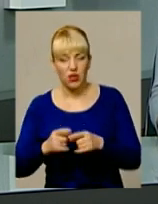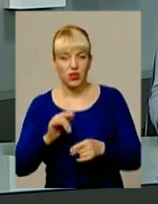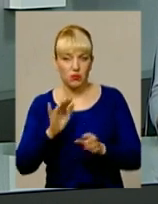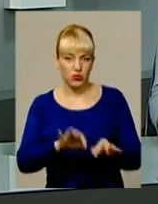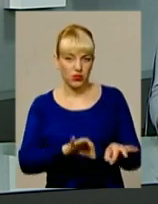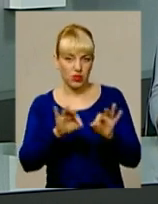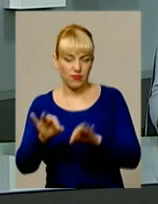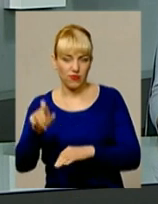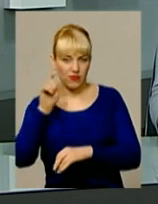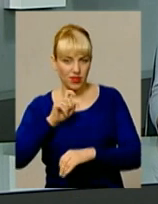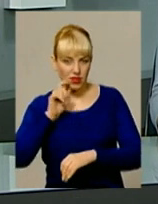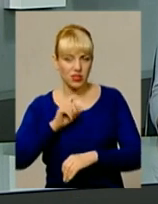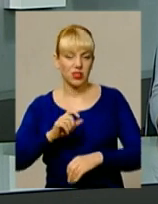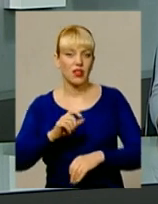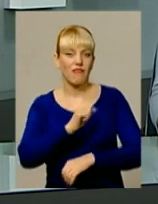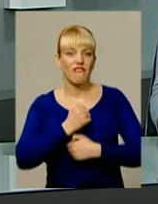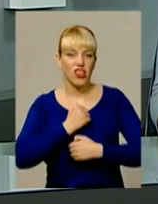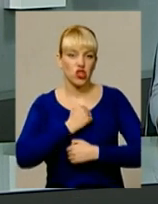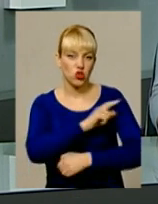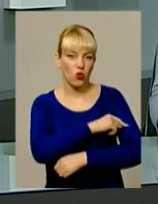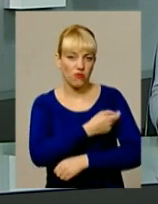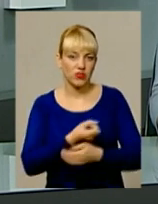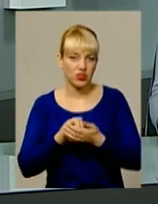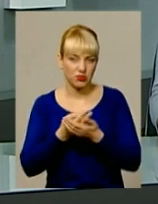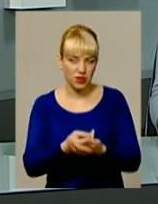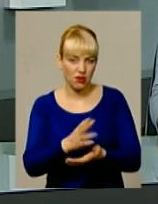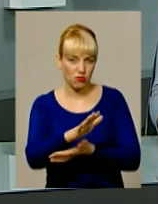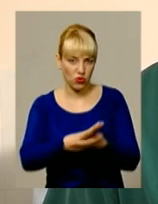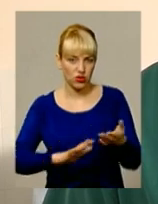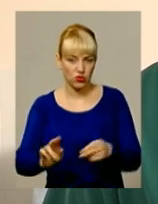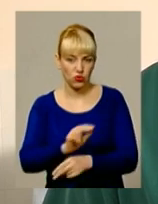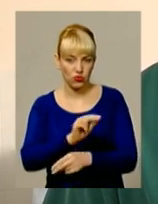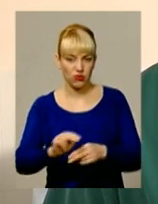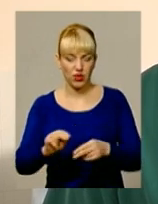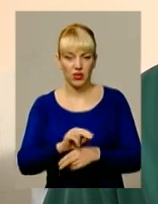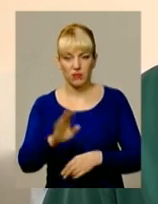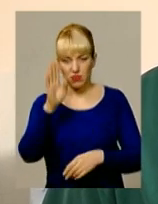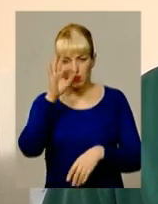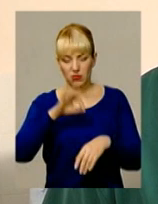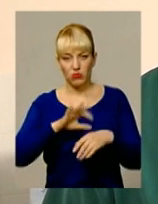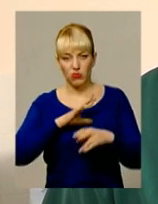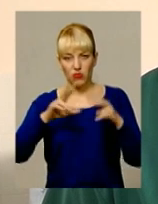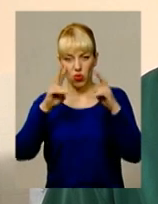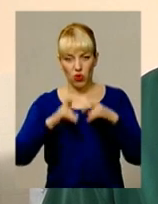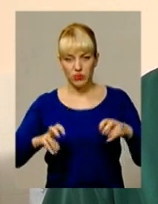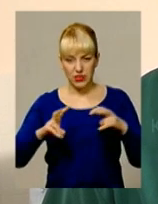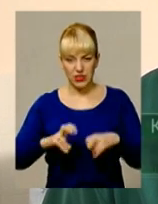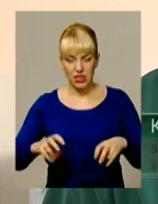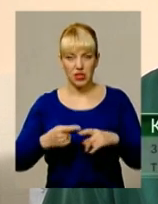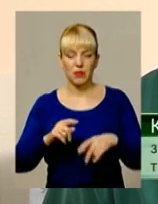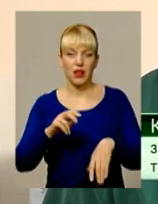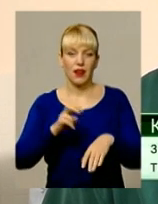транспортують до Вінницького військового шпиталю для подальшого лікування. Хворий був обстежений лікарями,